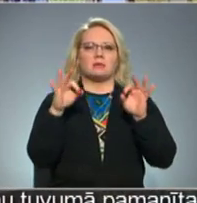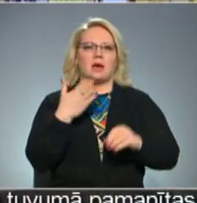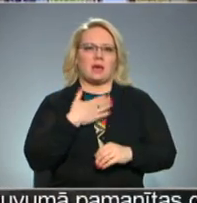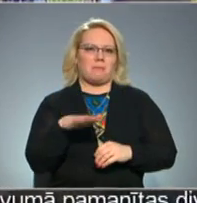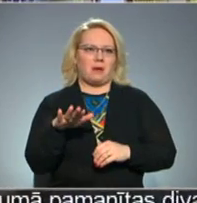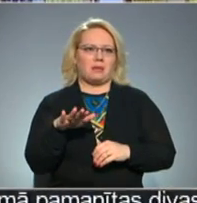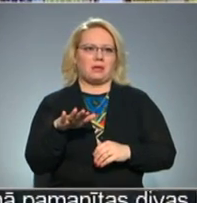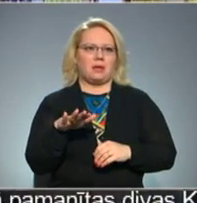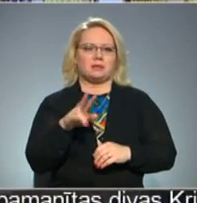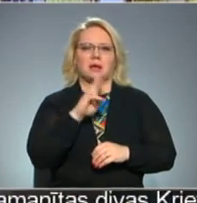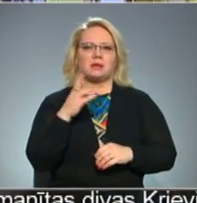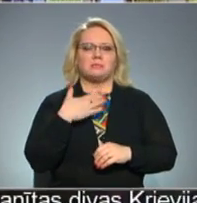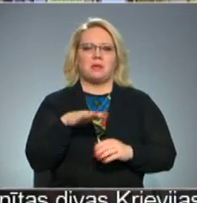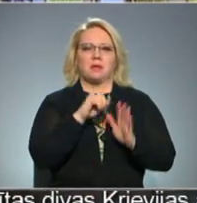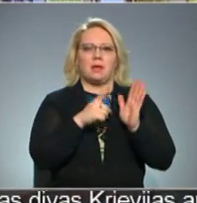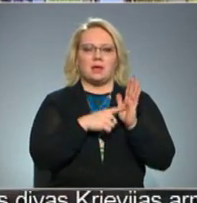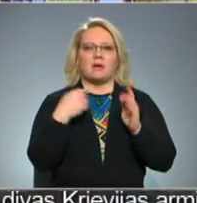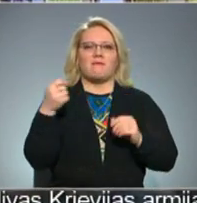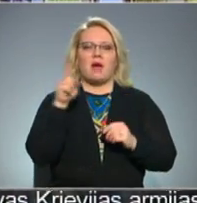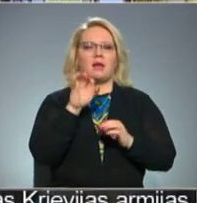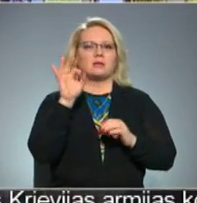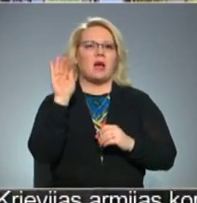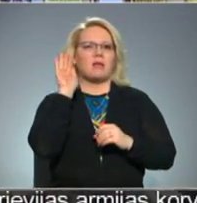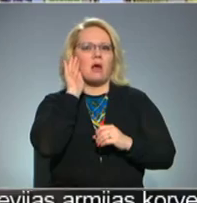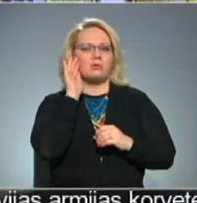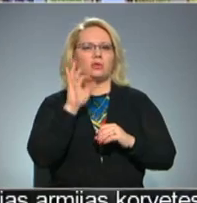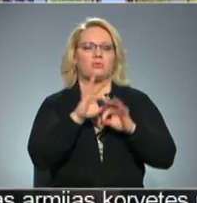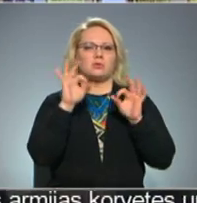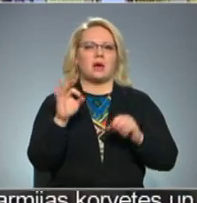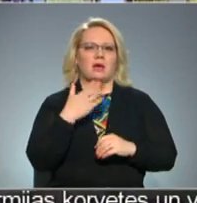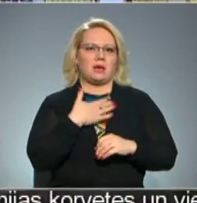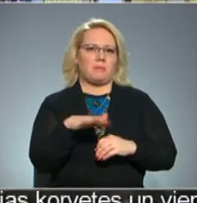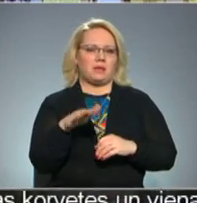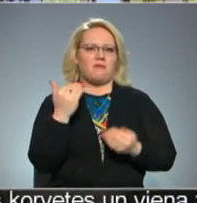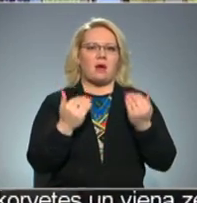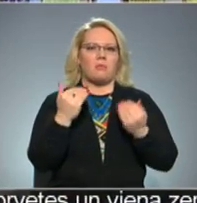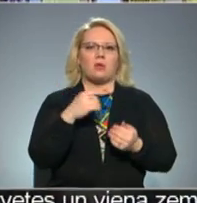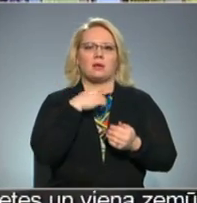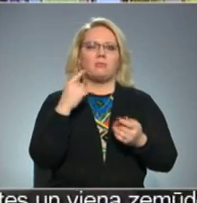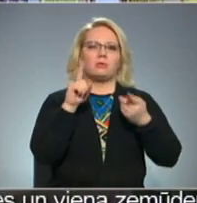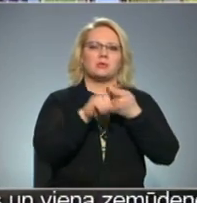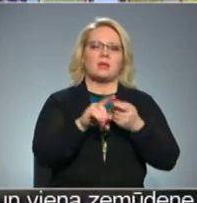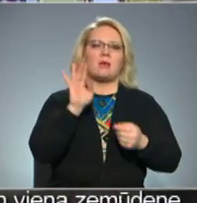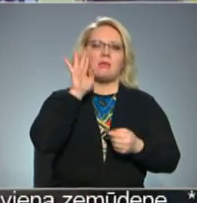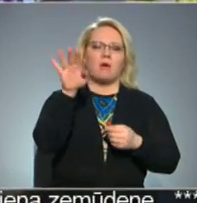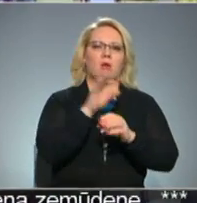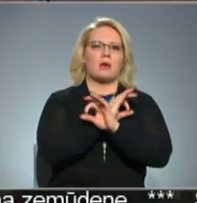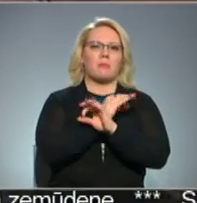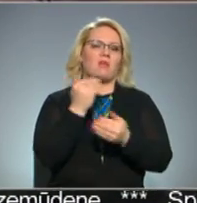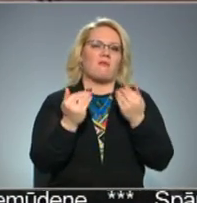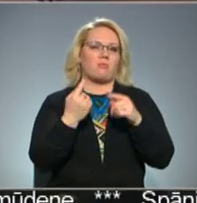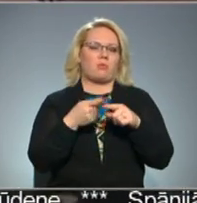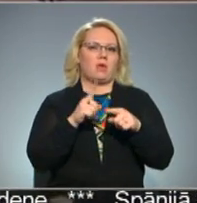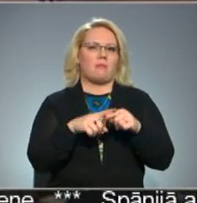Kas ir tas iemelis? Es esmu, es kaut sāku vairāk klausīties un sāku iepatikties. Varbūt nedaudz gribu saistīt savu nākotnā bioloģiju, tāpēc varbūt.